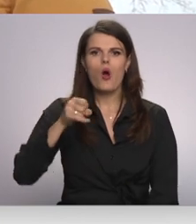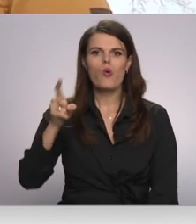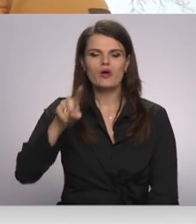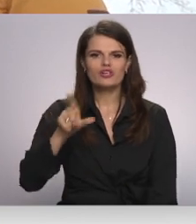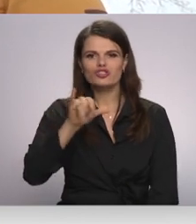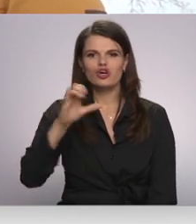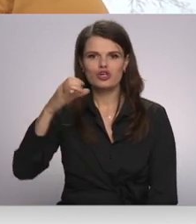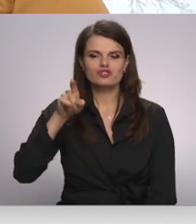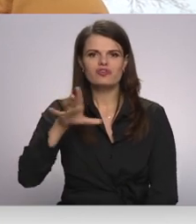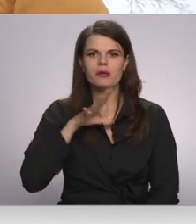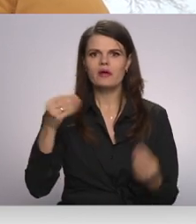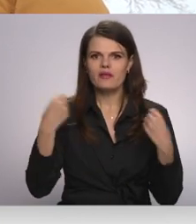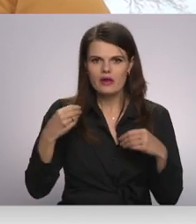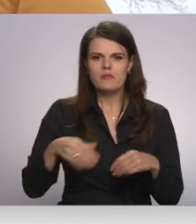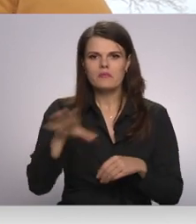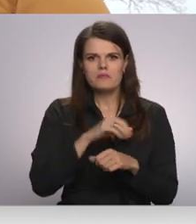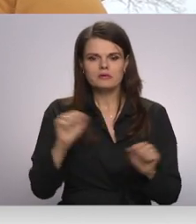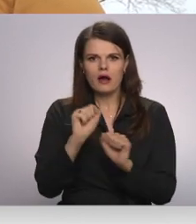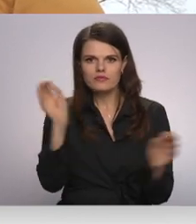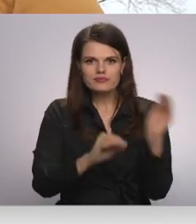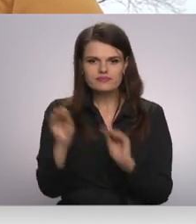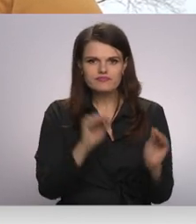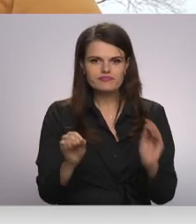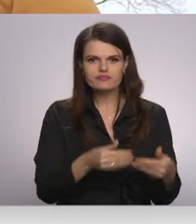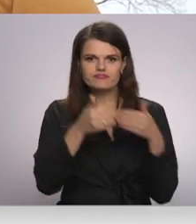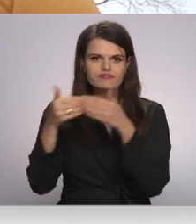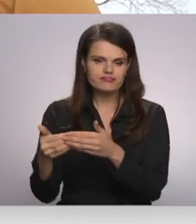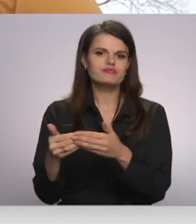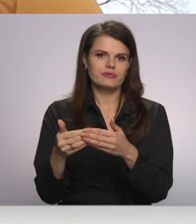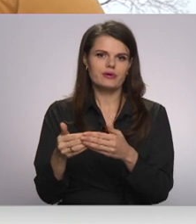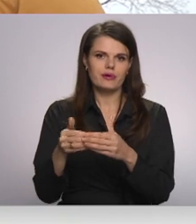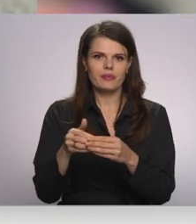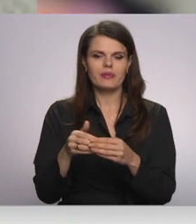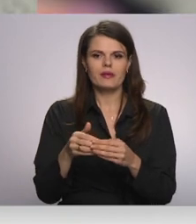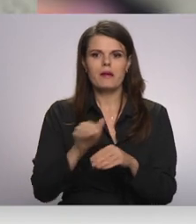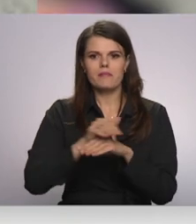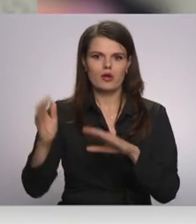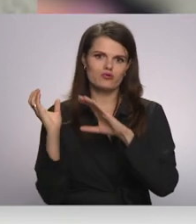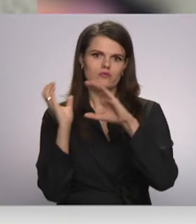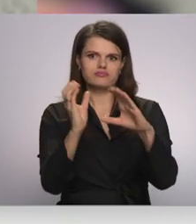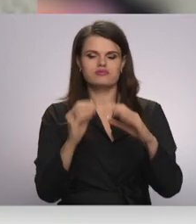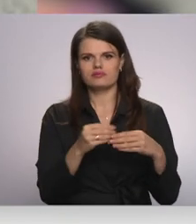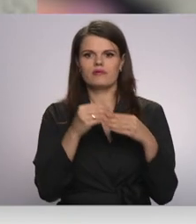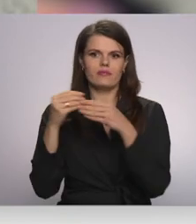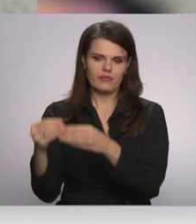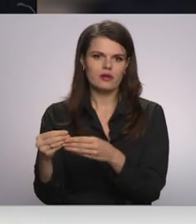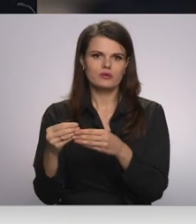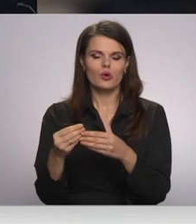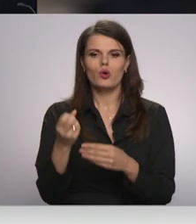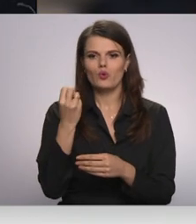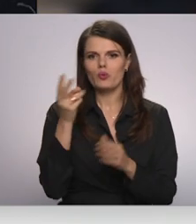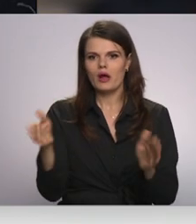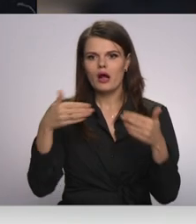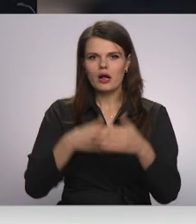kuriem bija drēbas, kur aktīvi mēs aizbraucām un sakompaktējām. Principā mēs to pilnu minima piekālējām mašīnī. 12